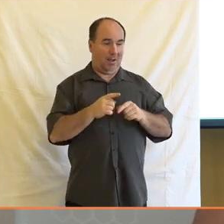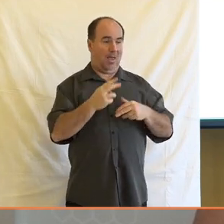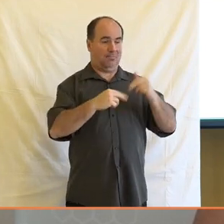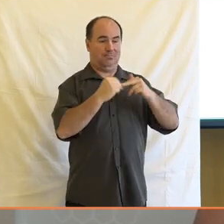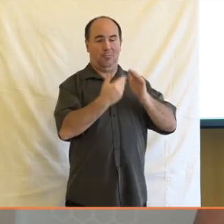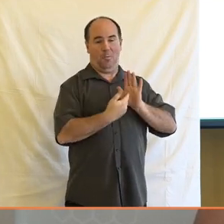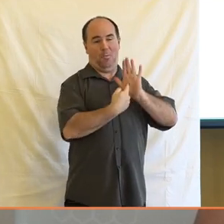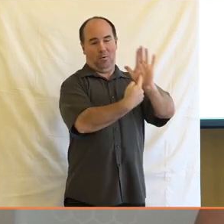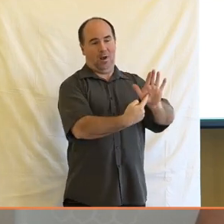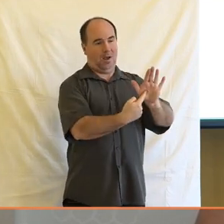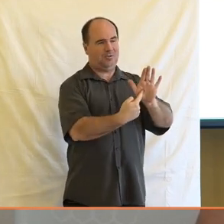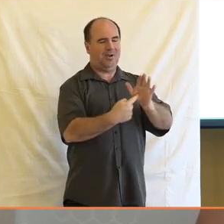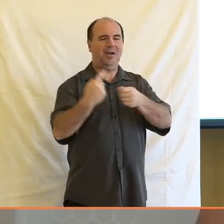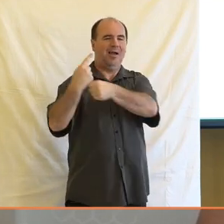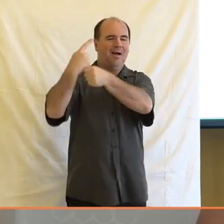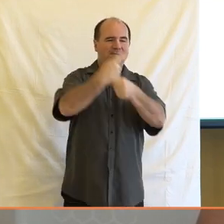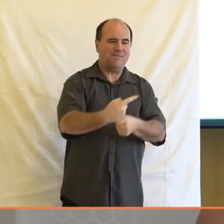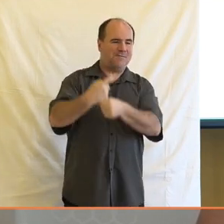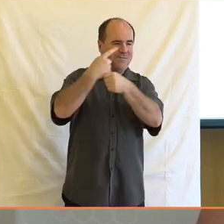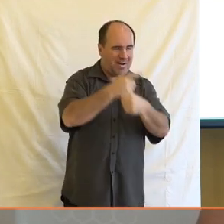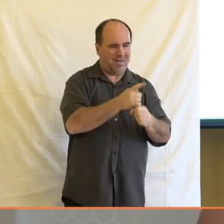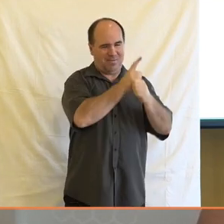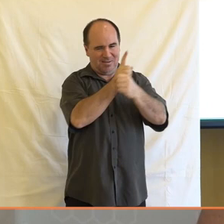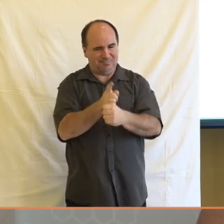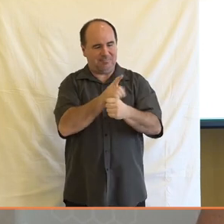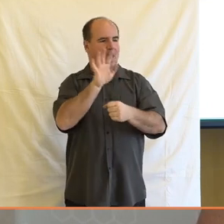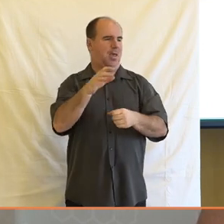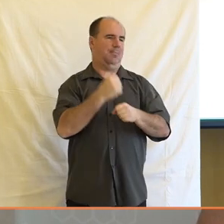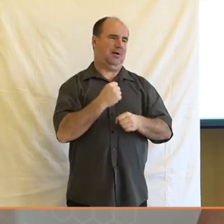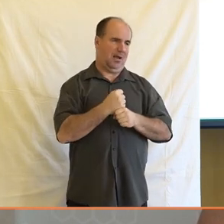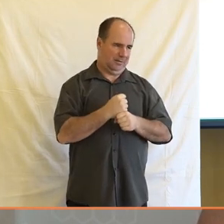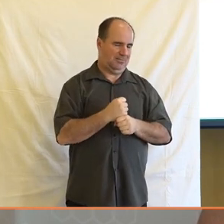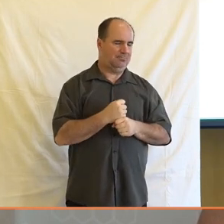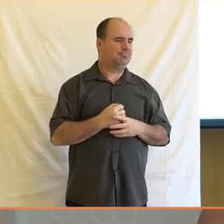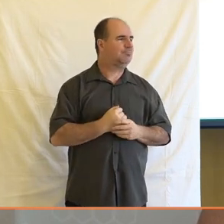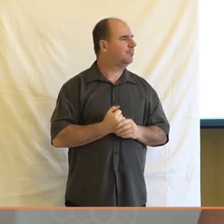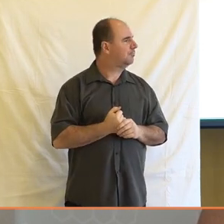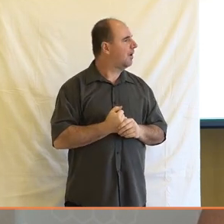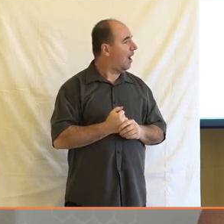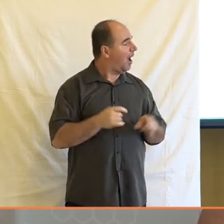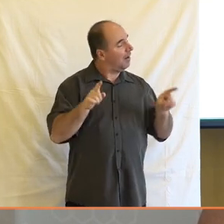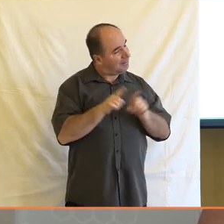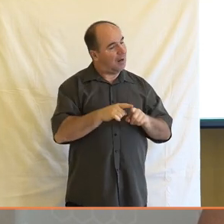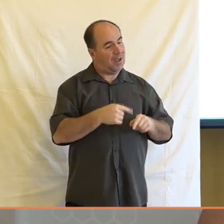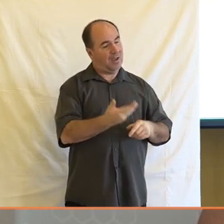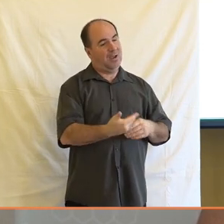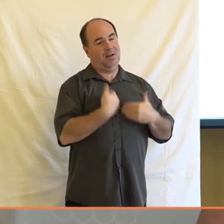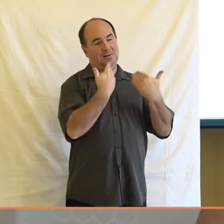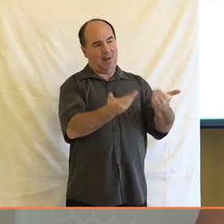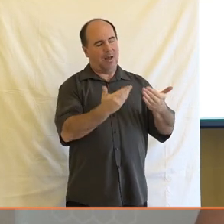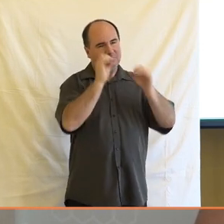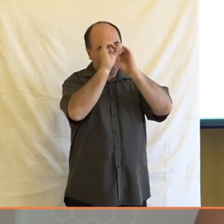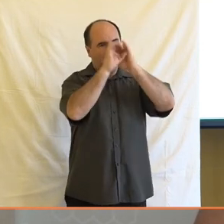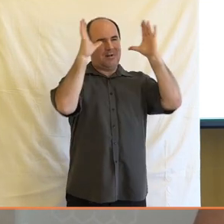práci ovlivňují. A dále se pak dostanu k tomu, jakou oni sami mají představu o svých